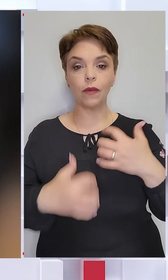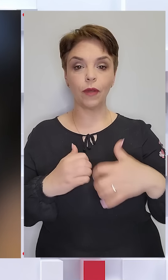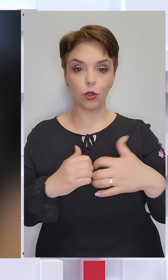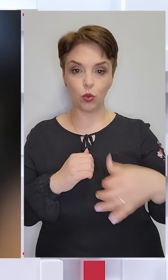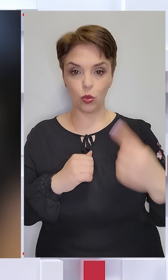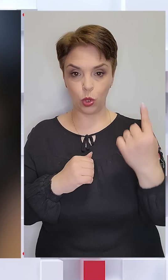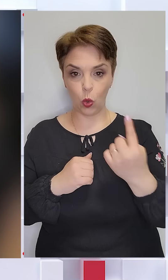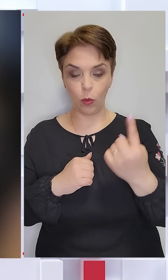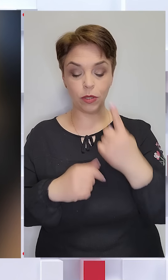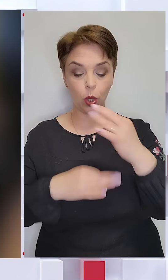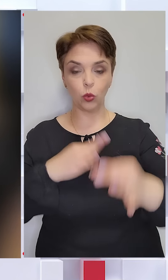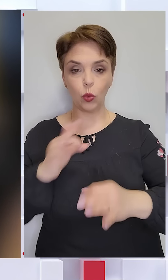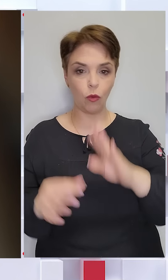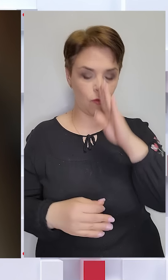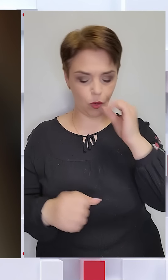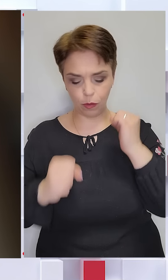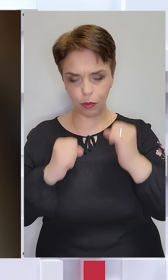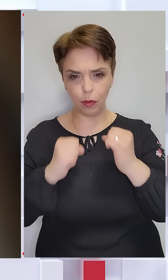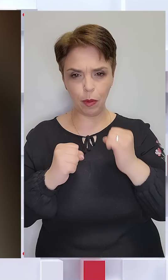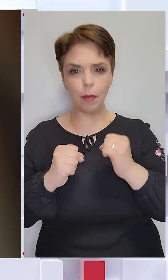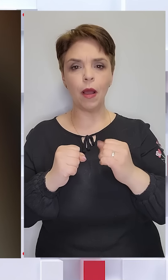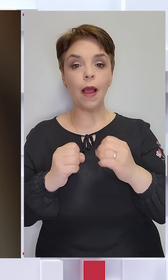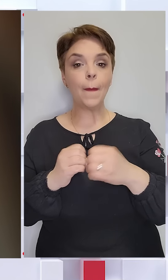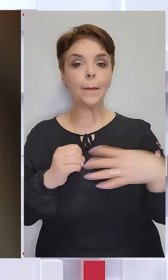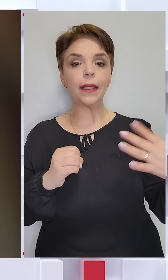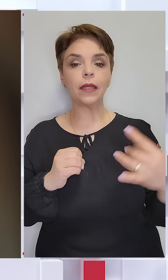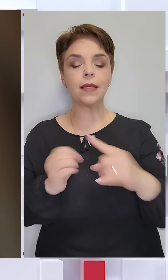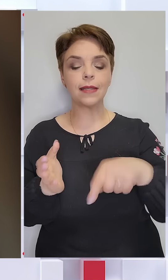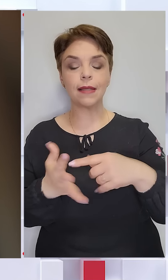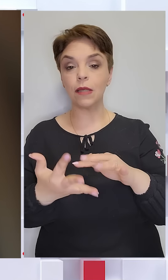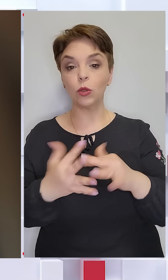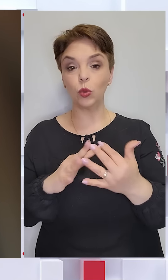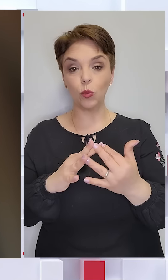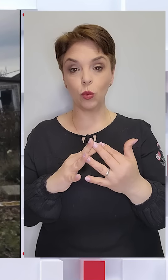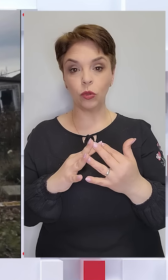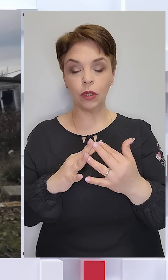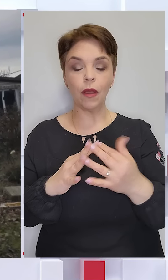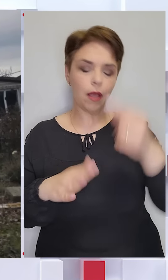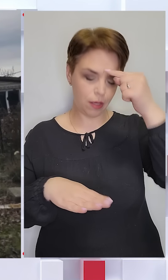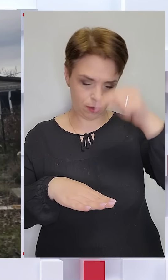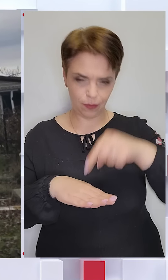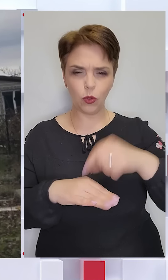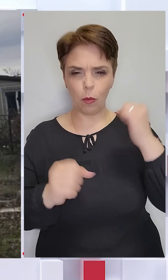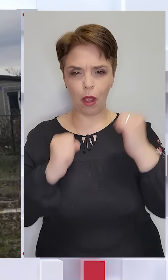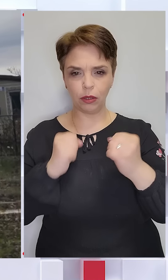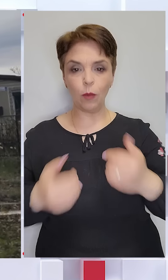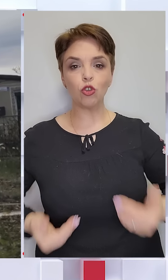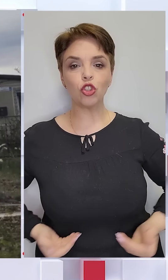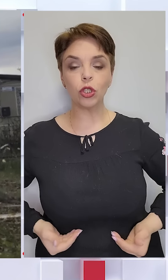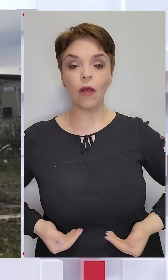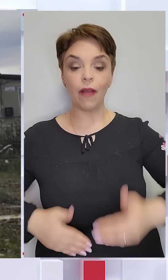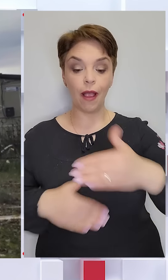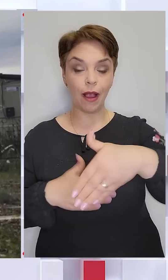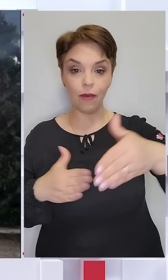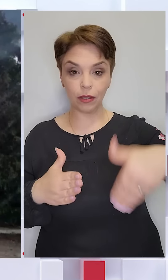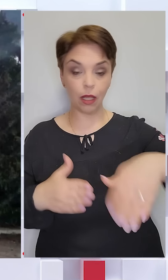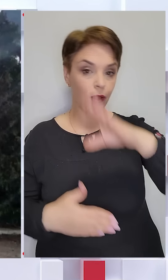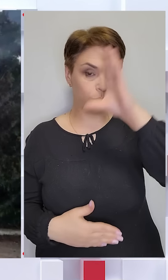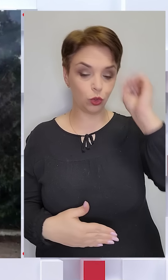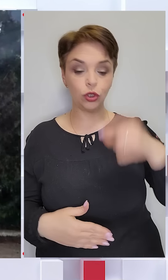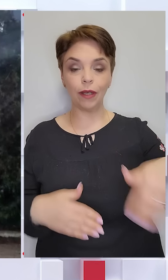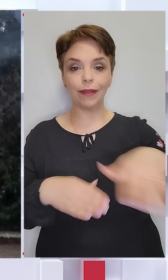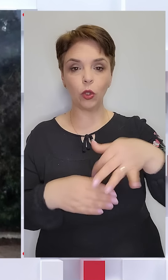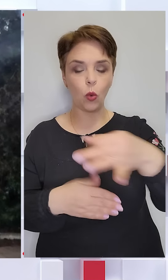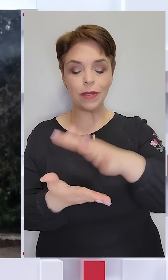Херсонщині. За добу противник обстріляв 15 населених пунктів. Свідомо гатив по житлових кварталах. Вночі над